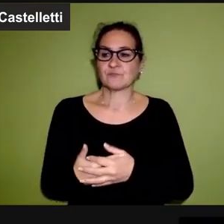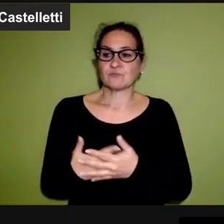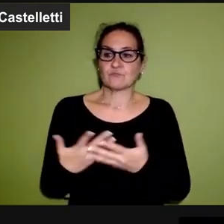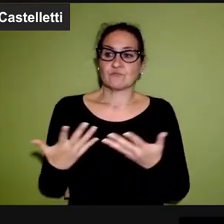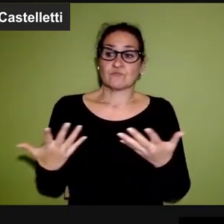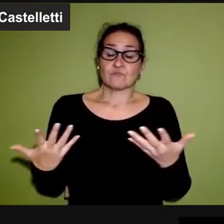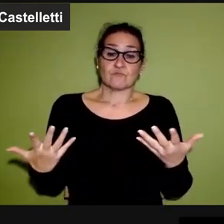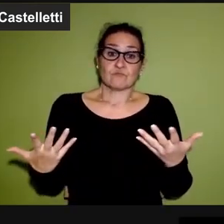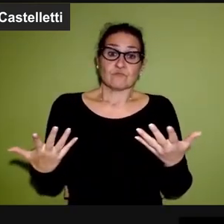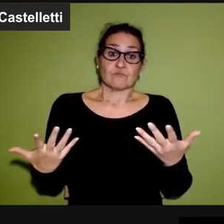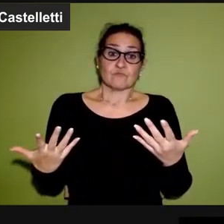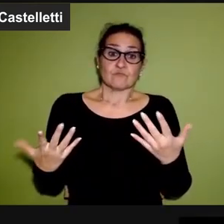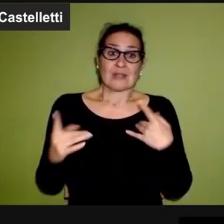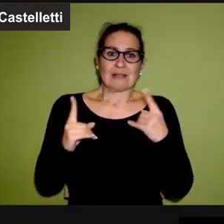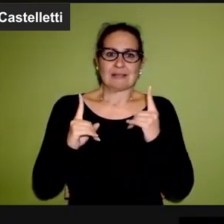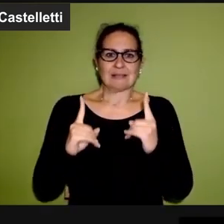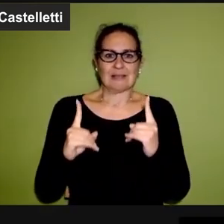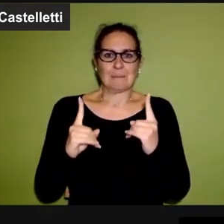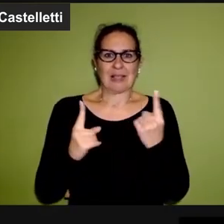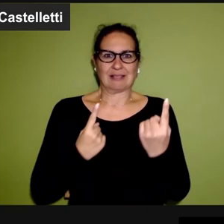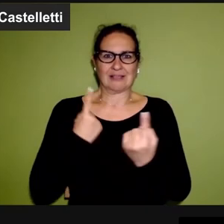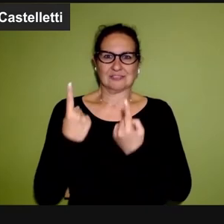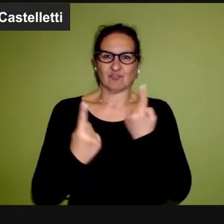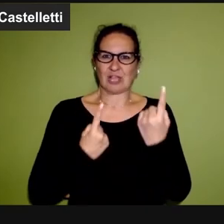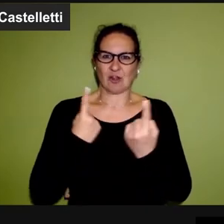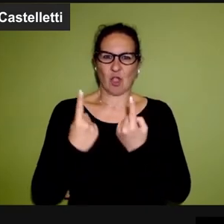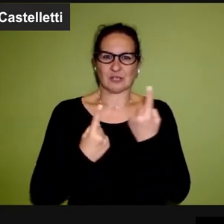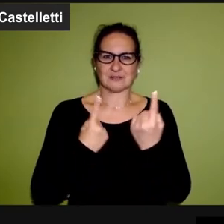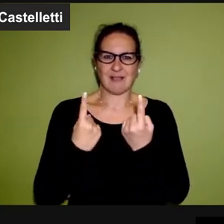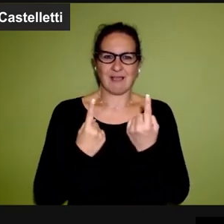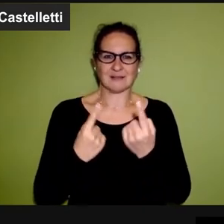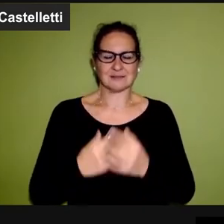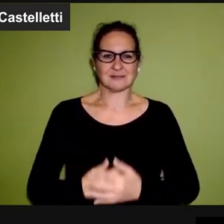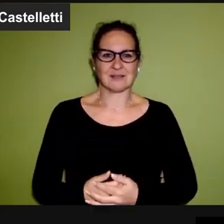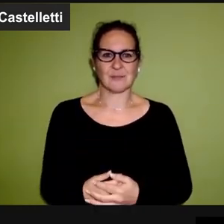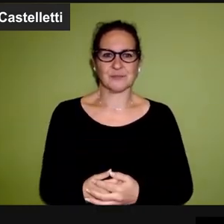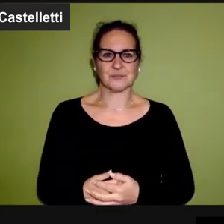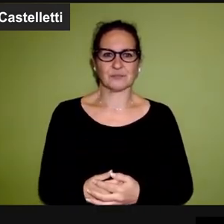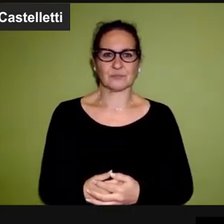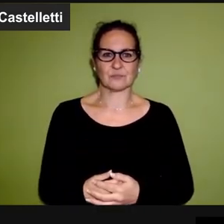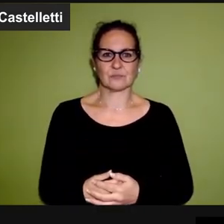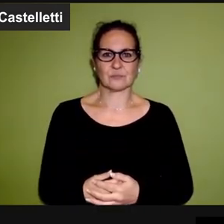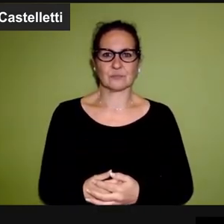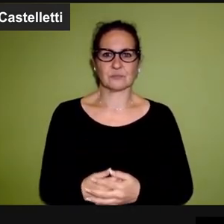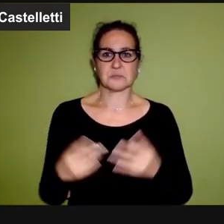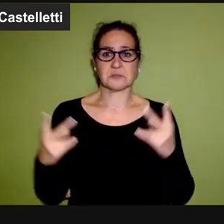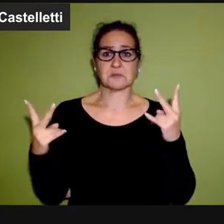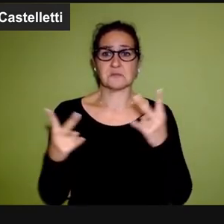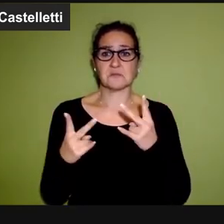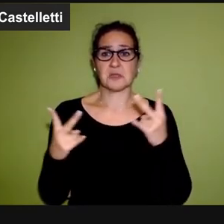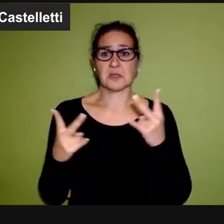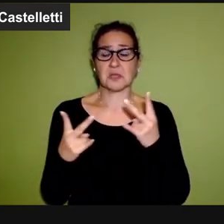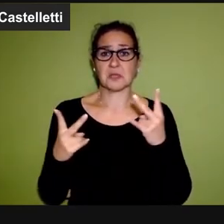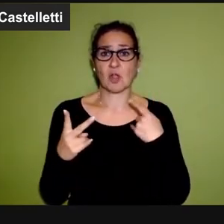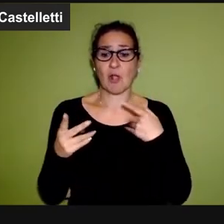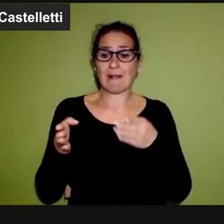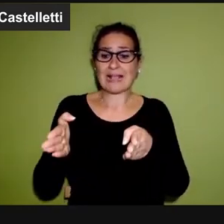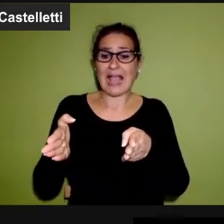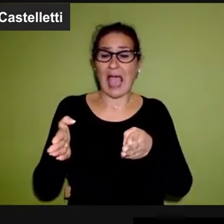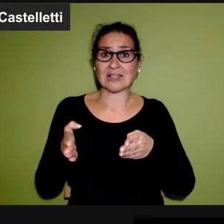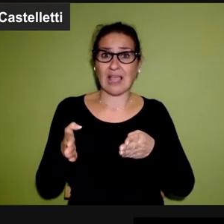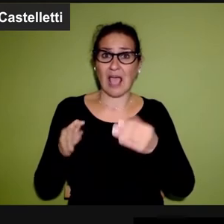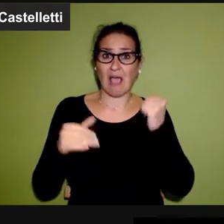Dipende dalle circostanze. Io non credo che di per sé mostrare